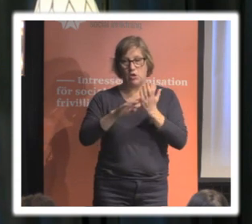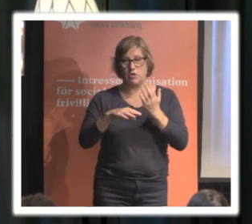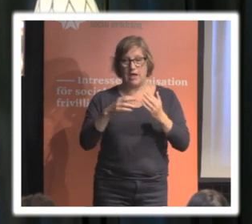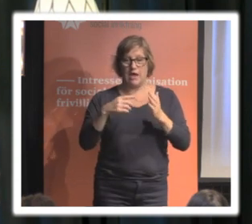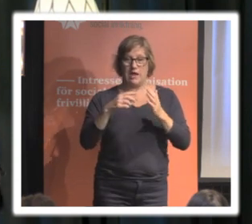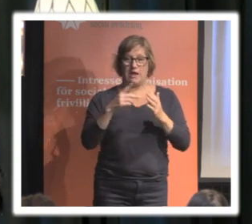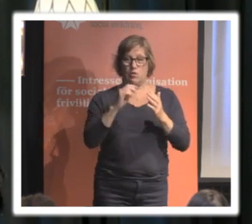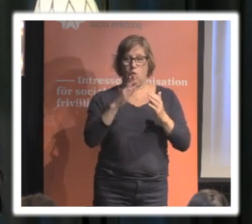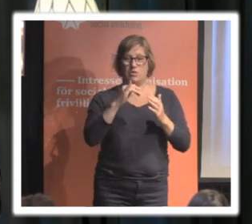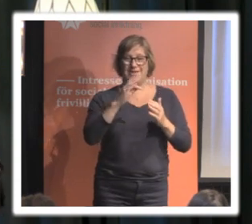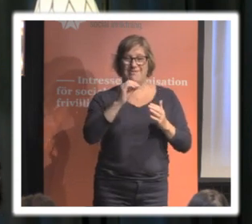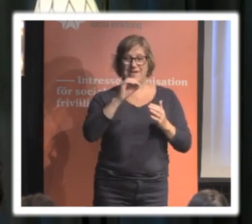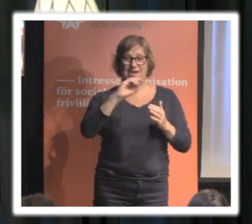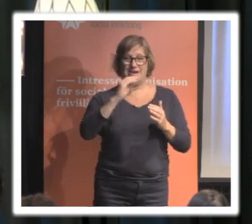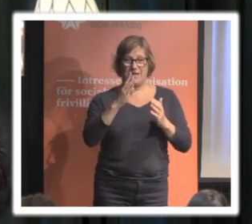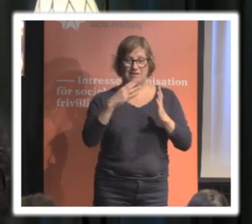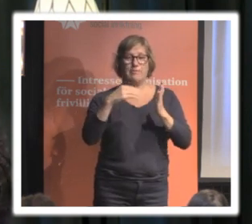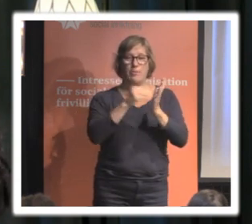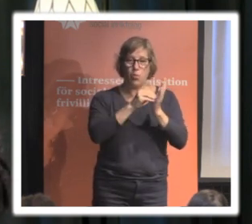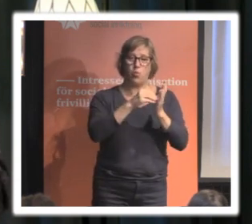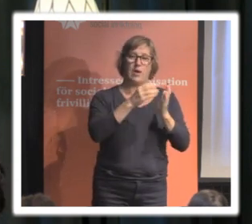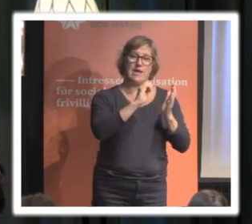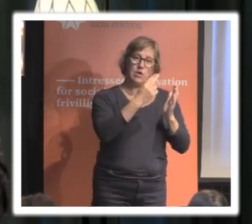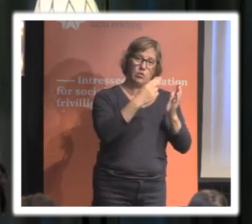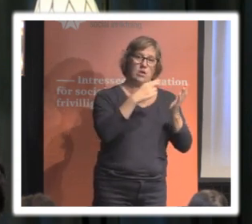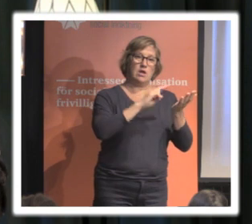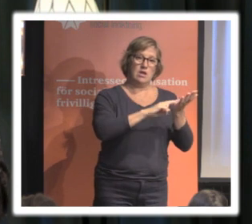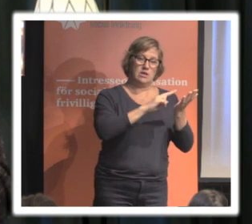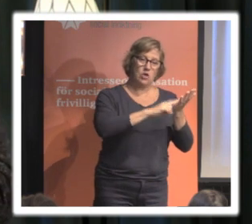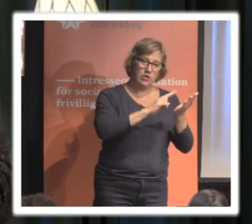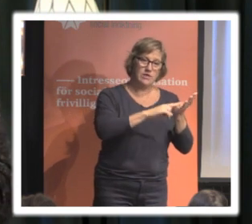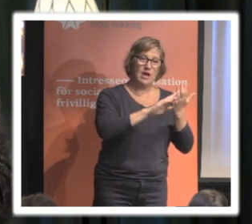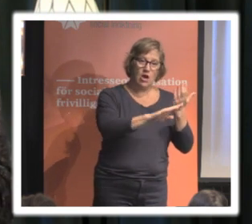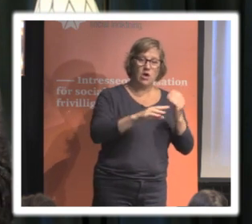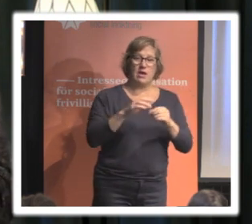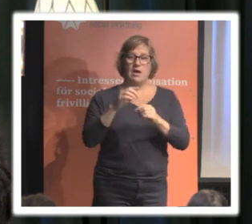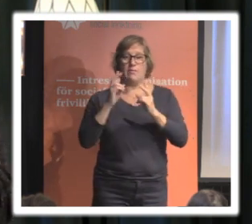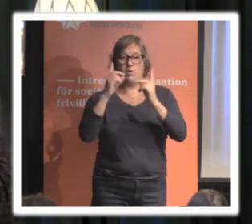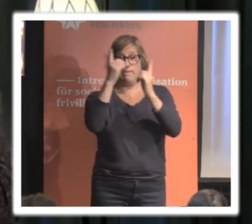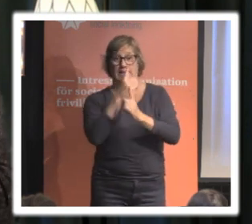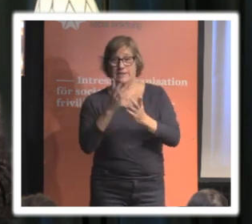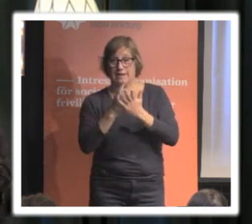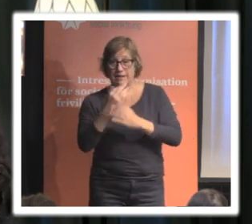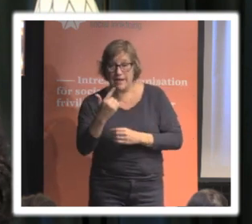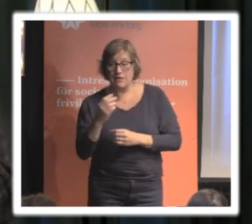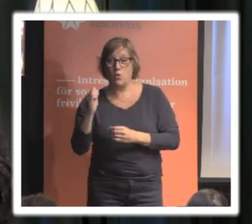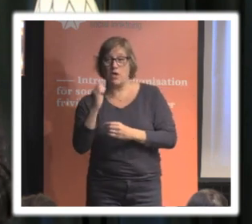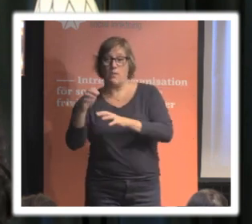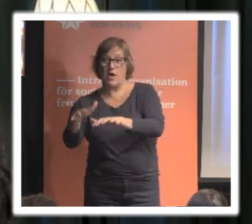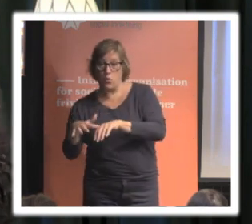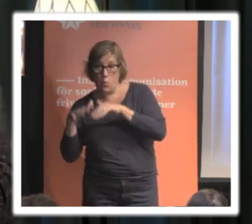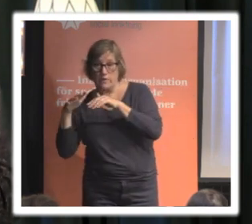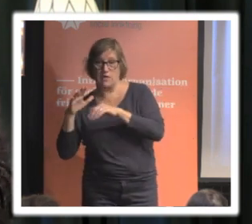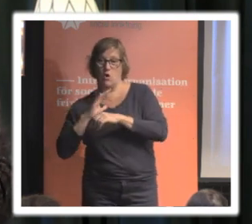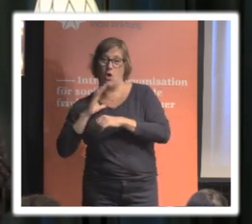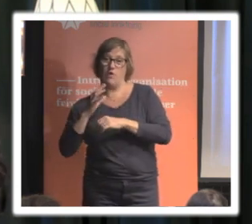-stadga för grundläggande rättigheter. Rätten till privatliv finns i Europeiska konventionen för mänskliga rättigheter. Och Europarådet, som består av